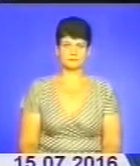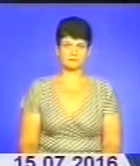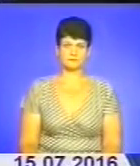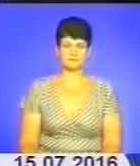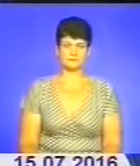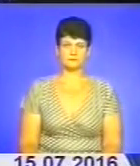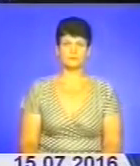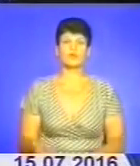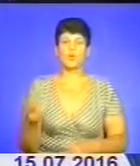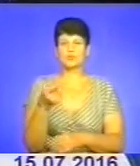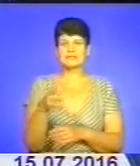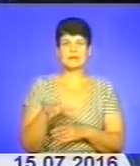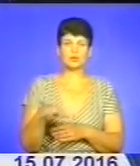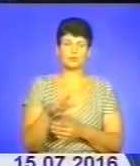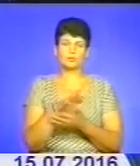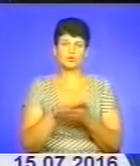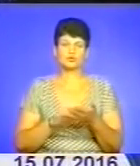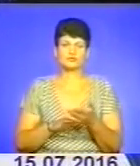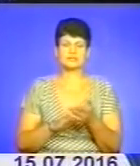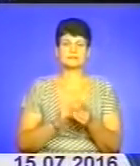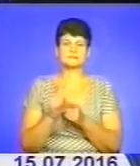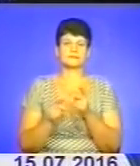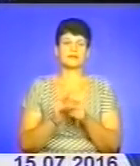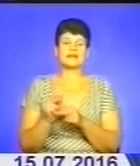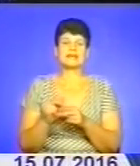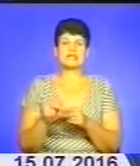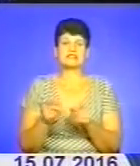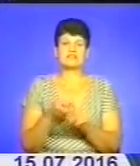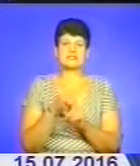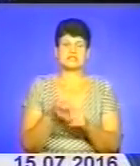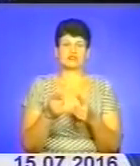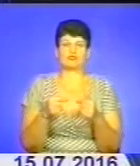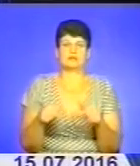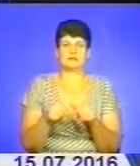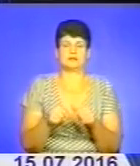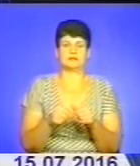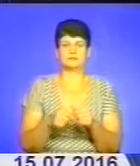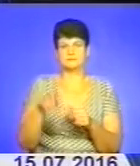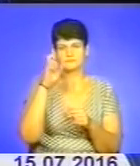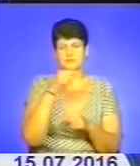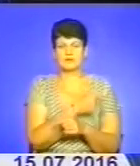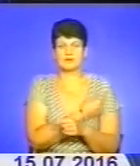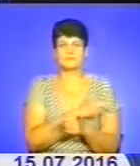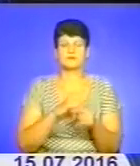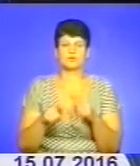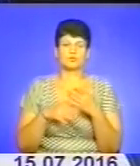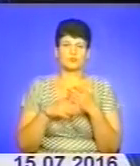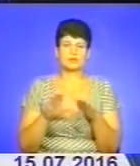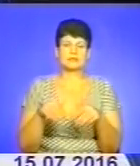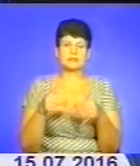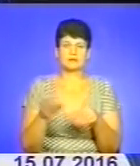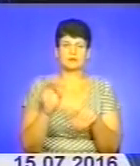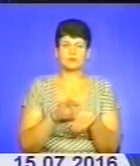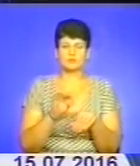У Тернополі триває реконструкція інфекційного відділення комунальної лікарні швидкої допомоги. Воно надає допомогу хворим з